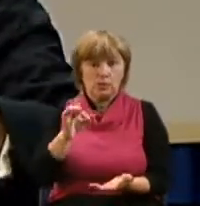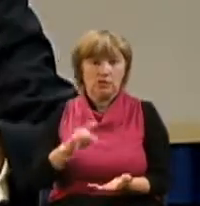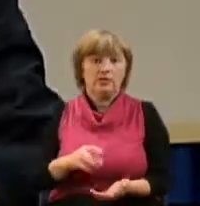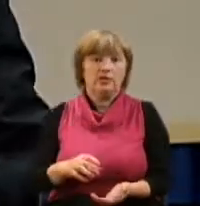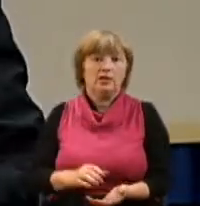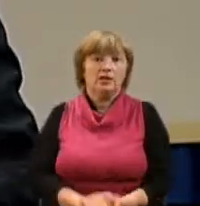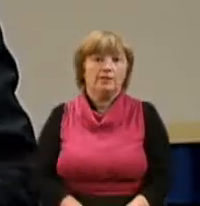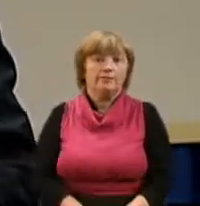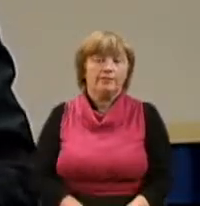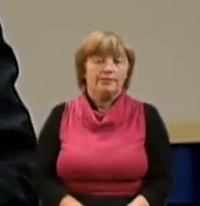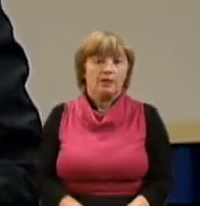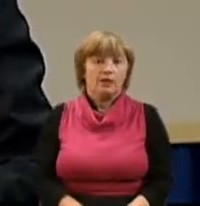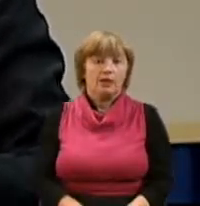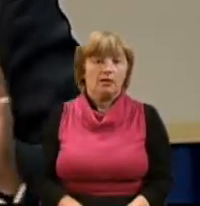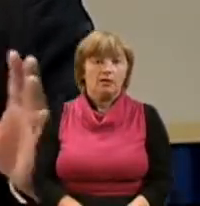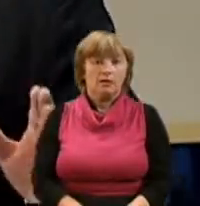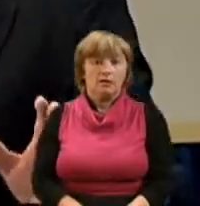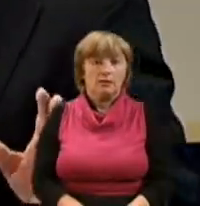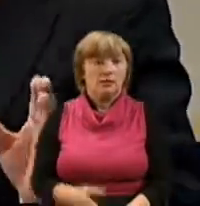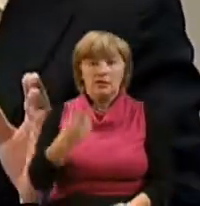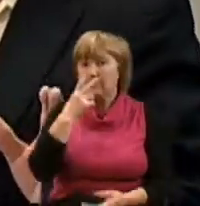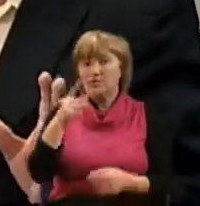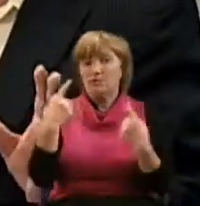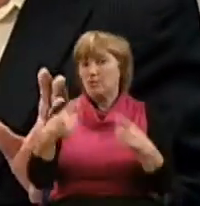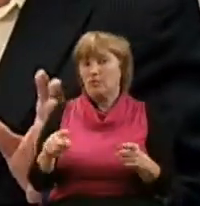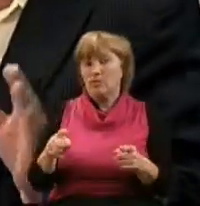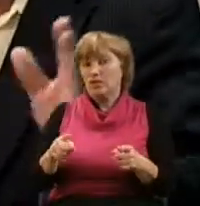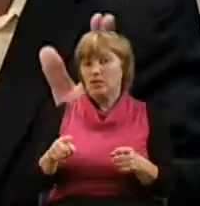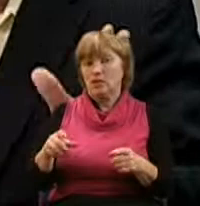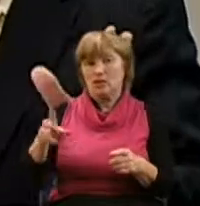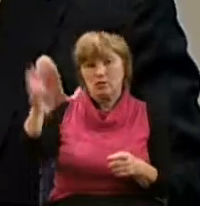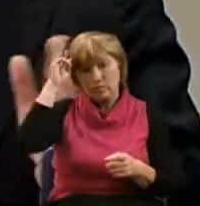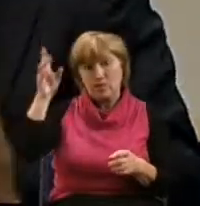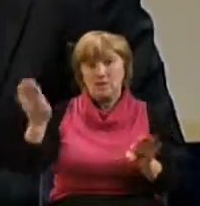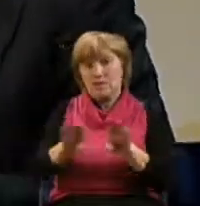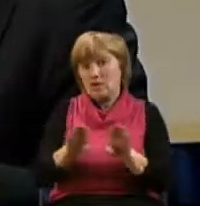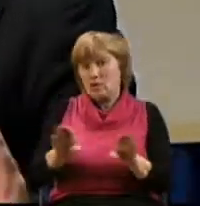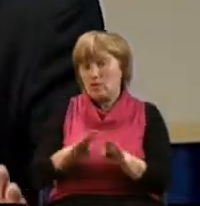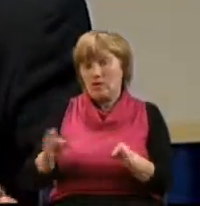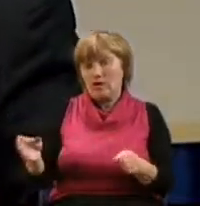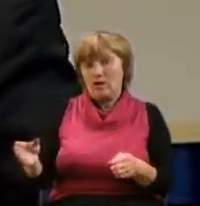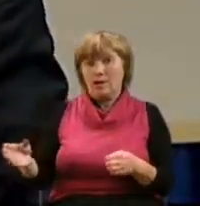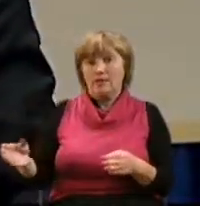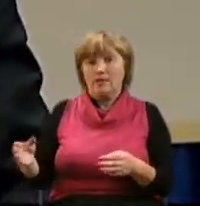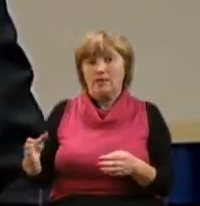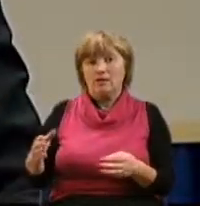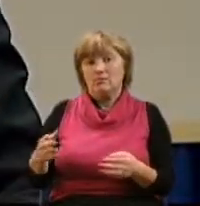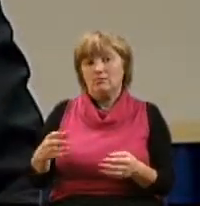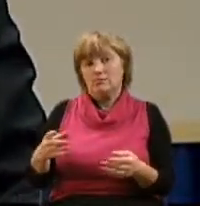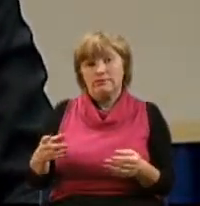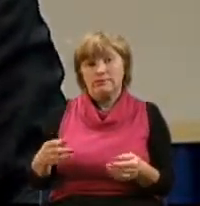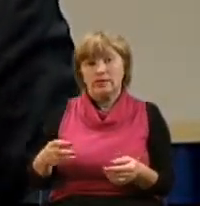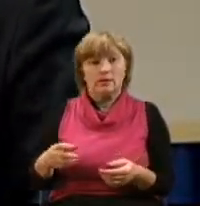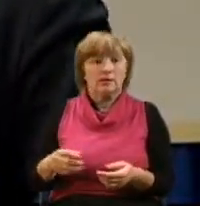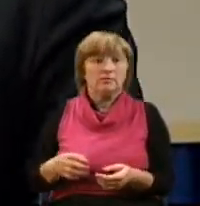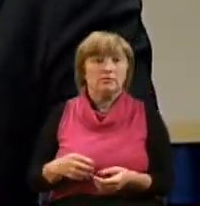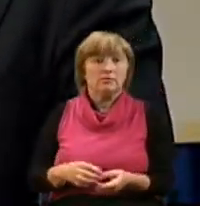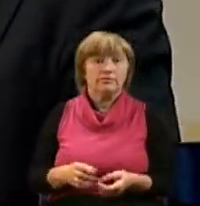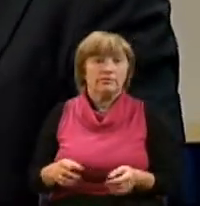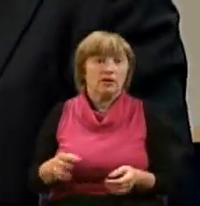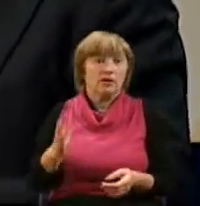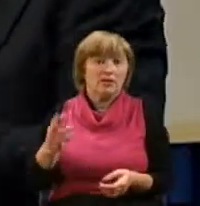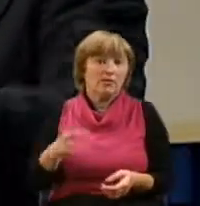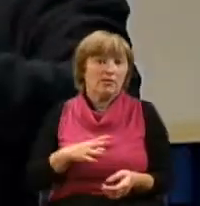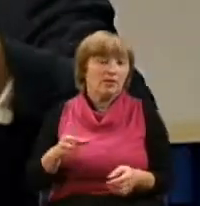видим вот такого отношения к Иисусу со стороны других апостолов. Скорее всего, когда им было что-то непонятно, то